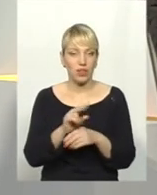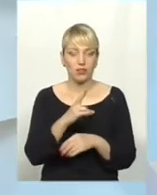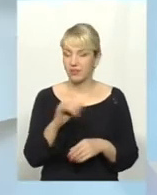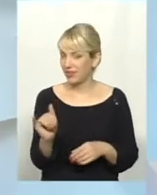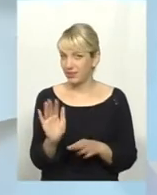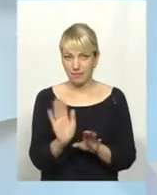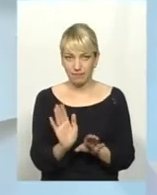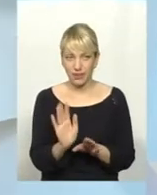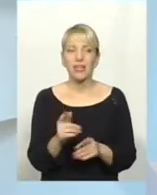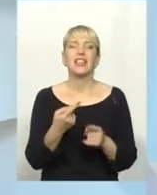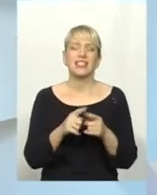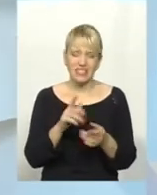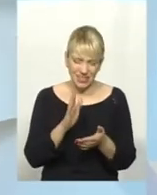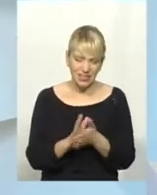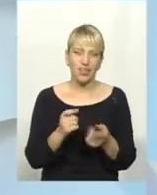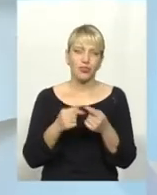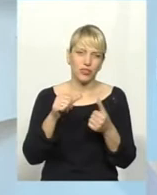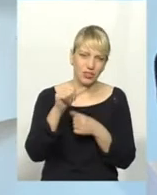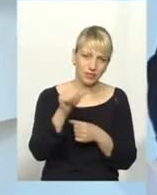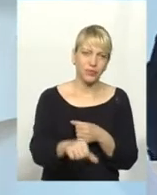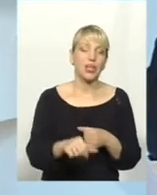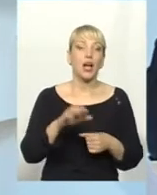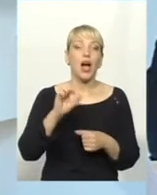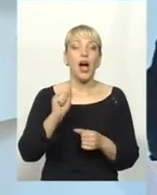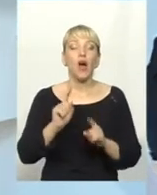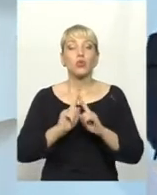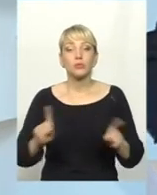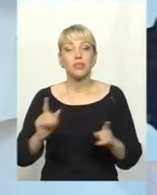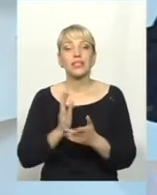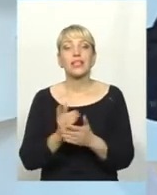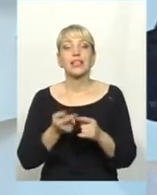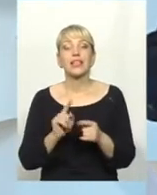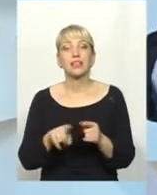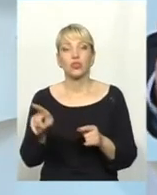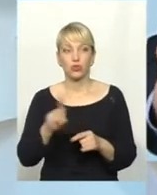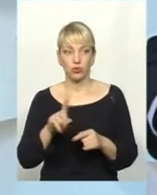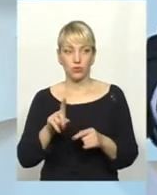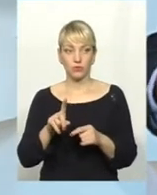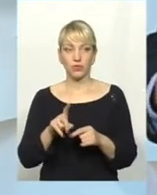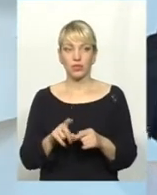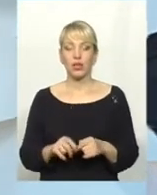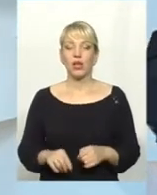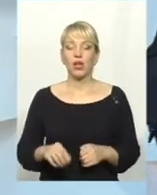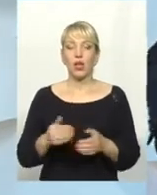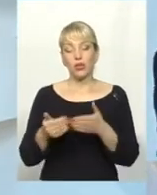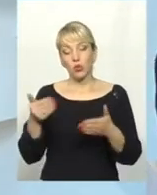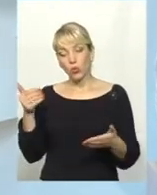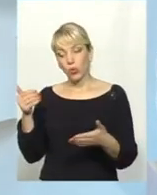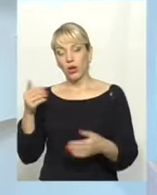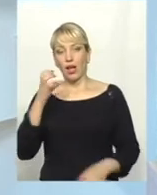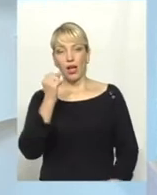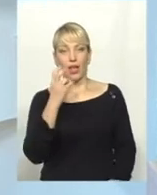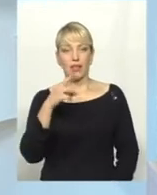Таке я още також, я вам про нього скажу. Основливість є те, що до антибіотикового еру